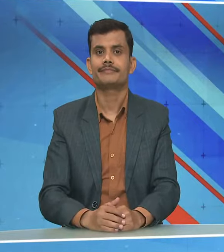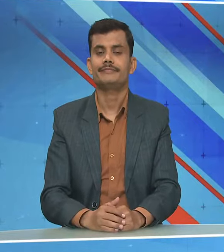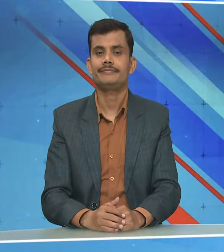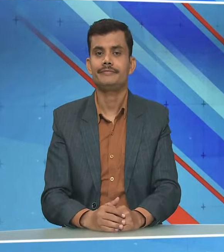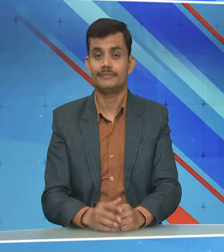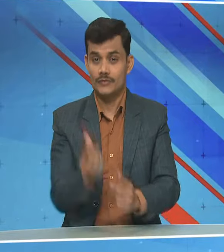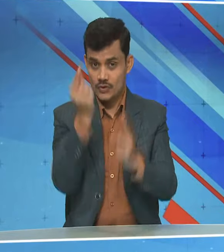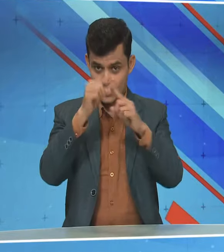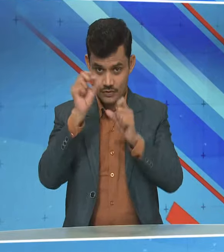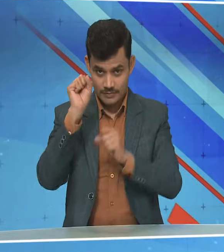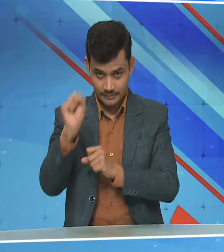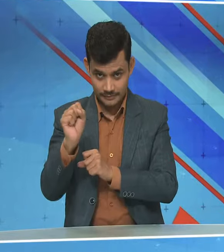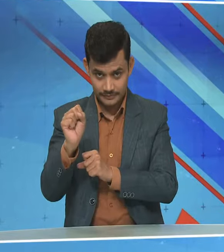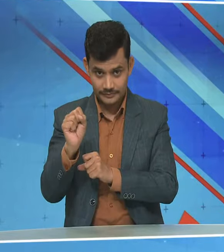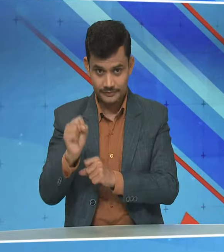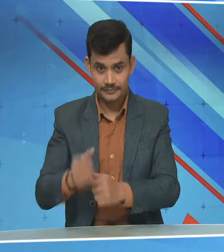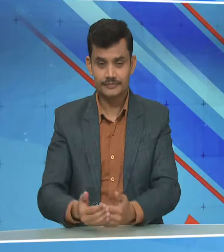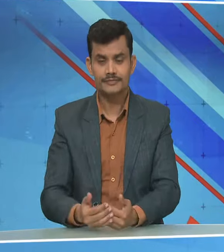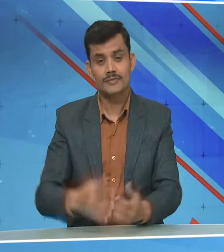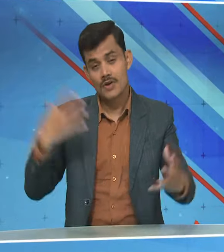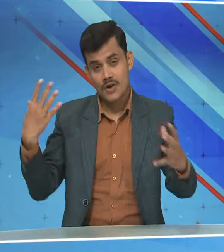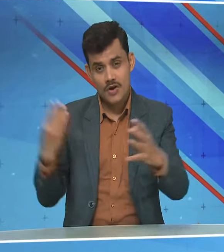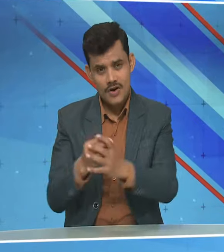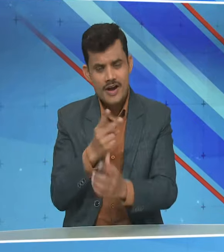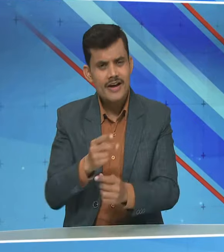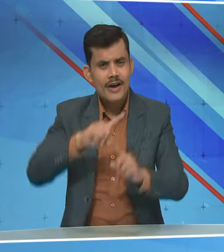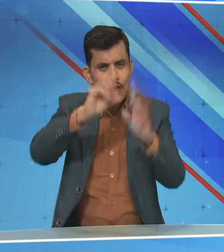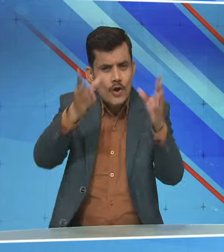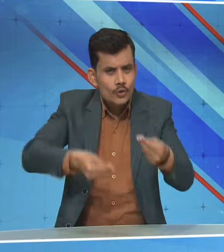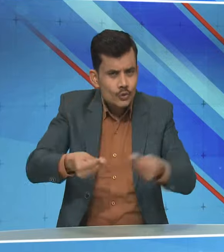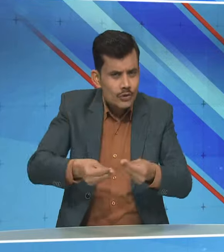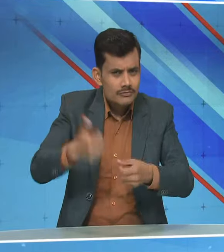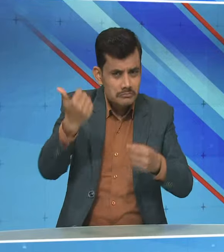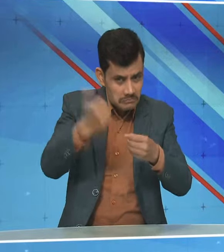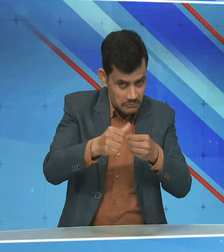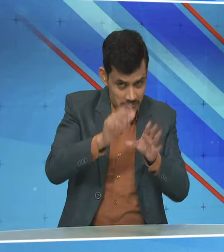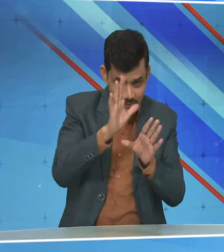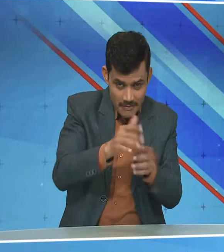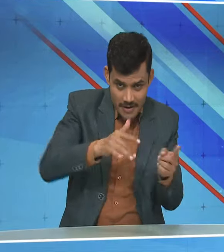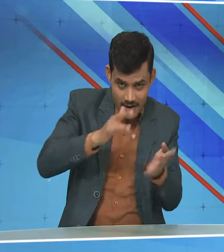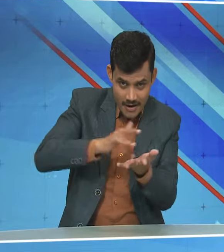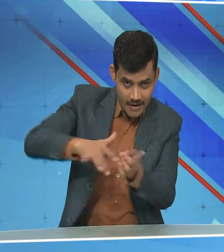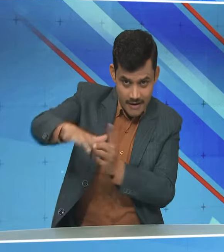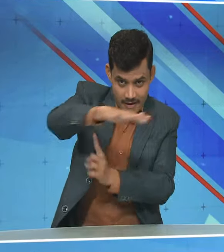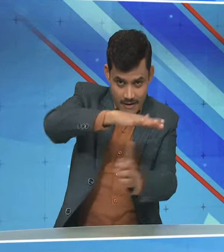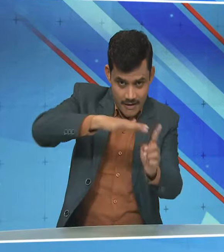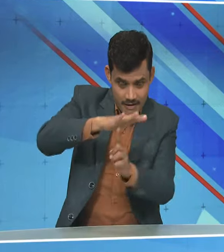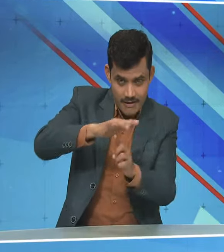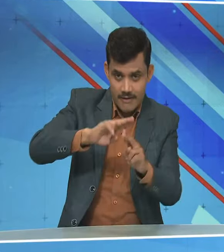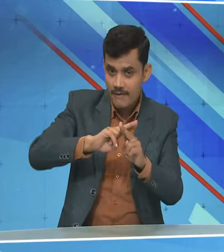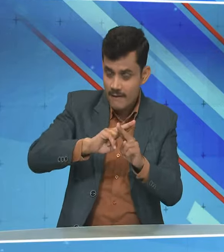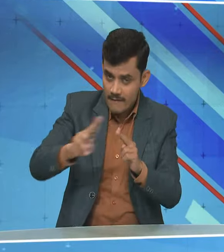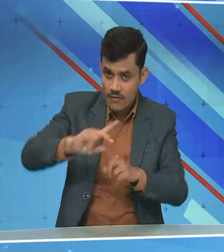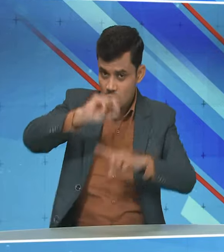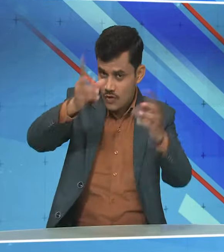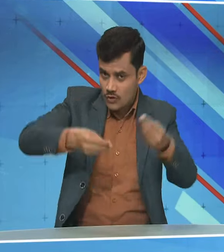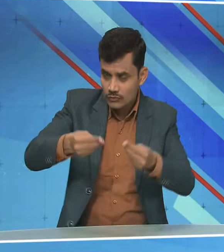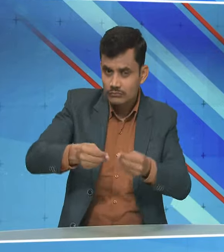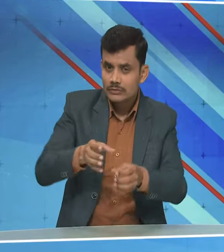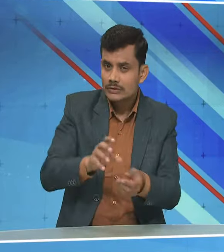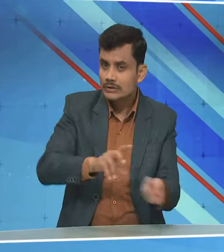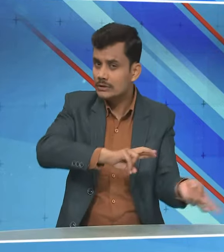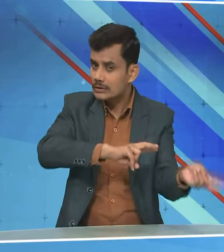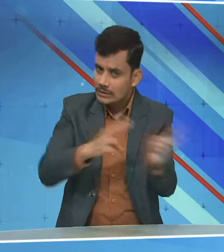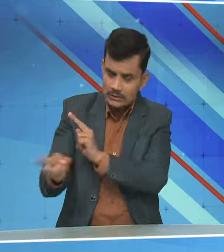और उत्तर प्रदेश के इतनी भी दुकाने आवंटी थी उस छेत्र में हमने सभी उन्हों को शिफ्ट किया